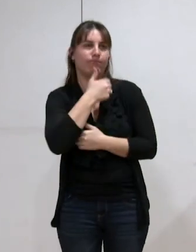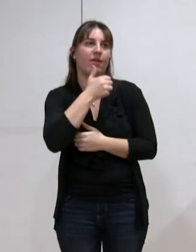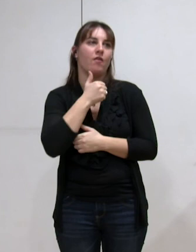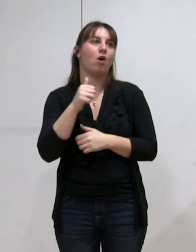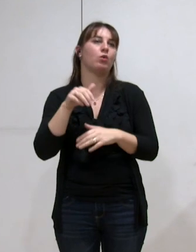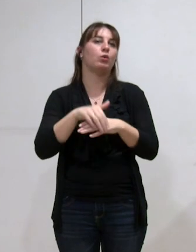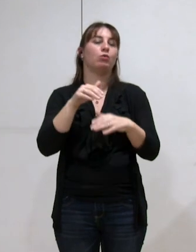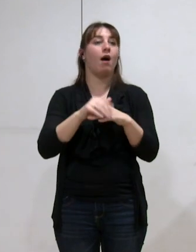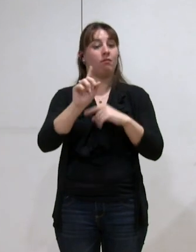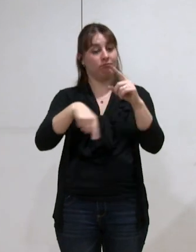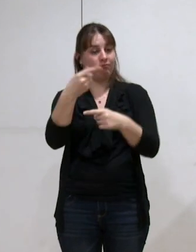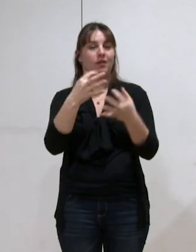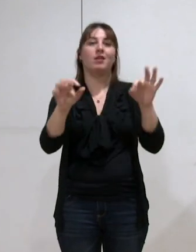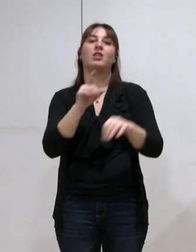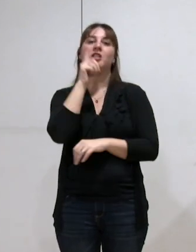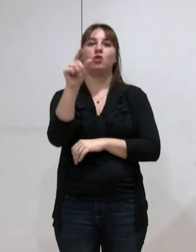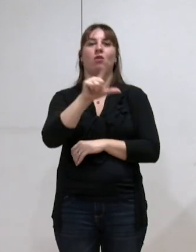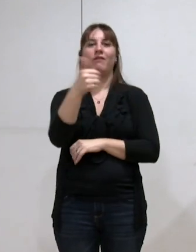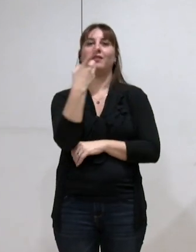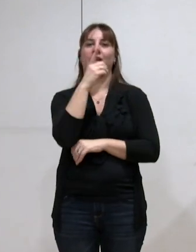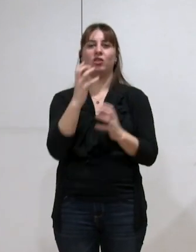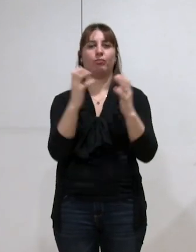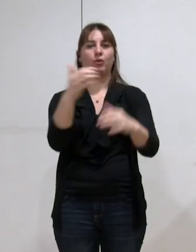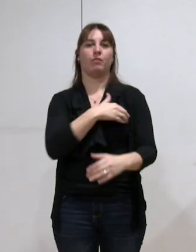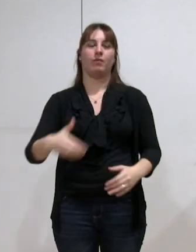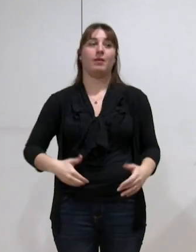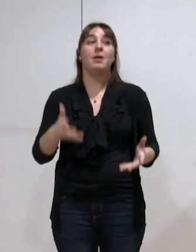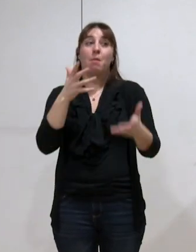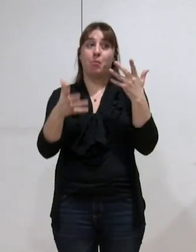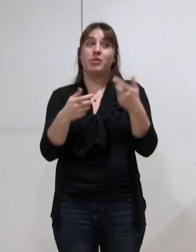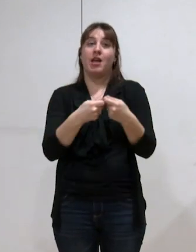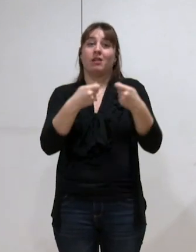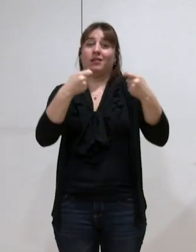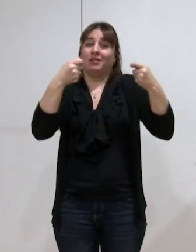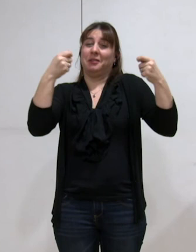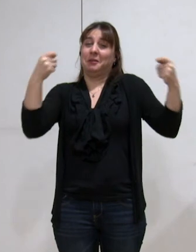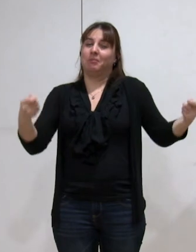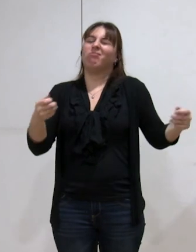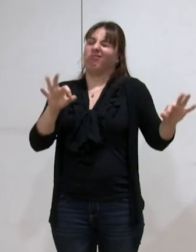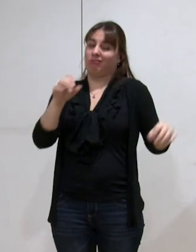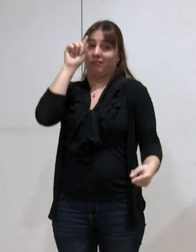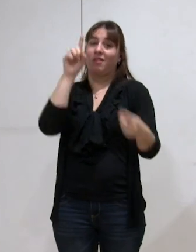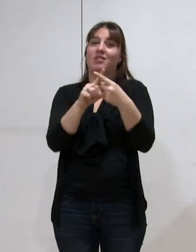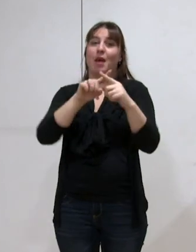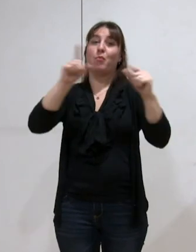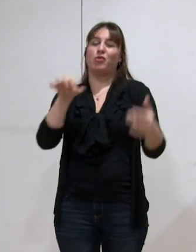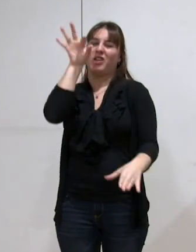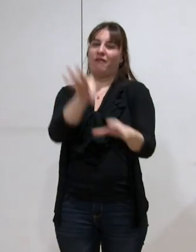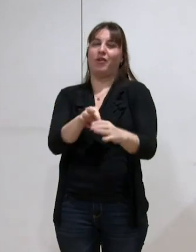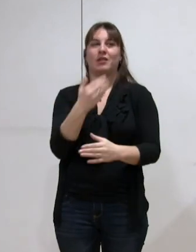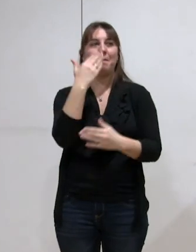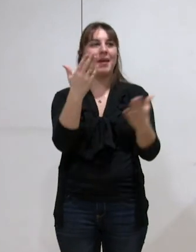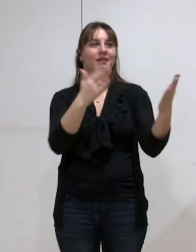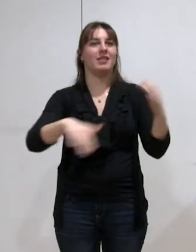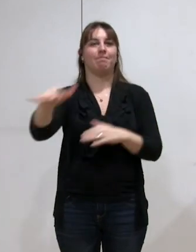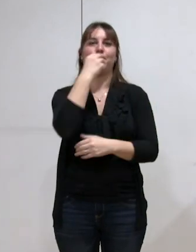retrouvons dans 10 jours le 21 décembre pour un conseil municipal qui sera sans doute un tout petit peu plus long puisque nous voterons le budget merci à tous et bonne